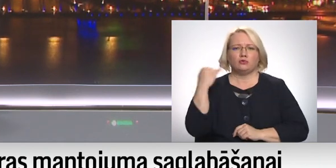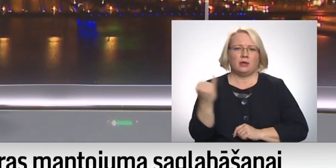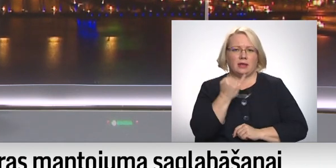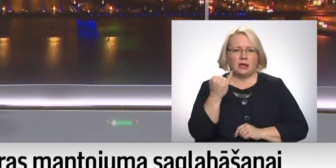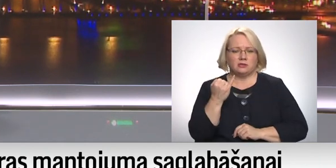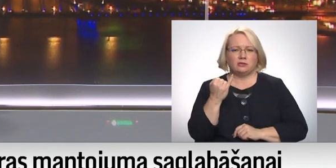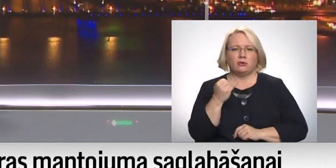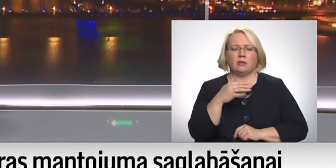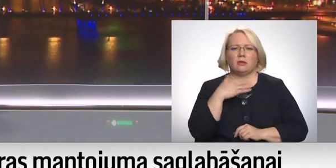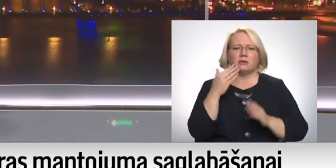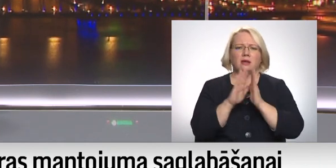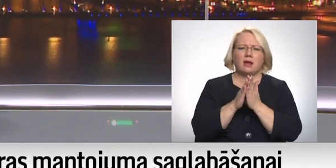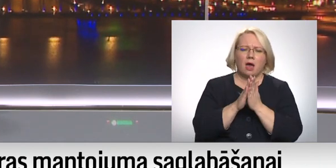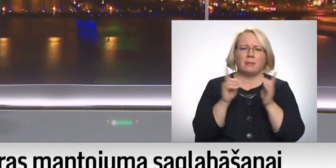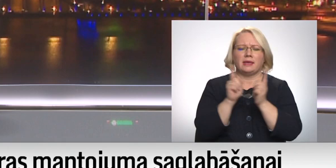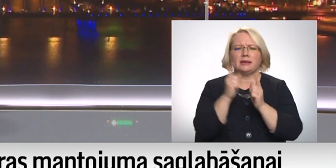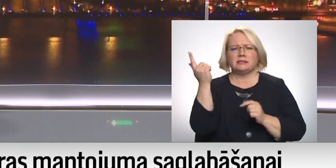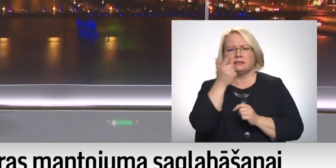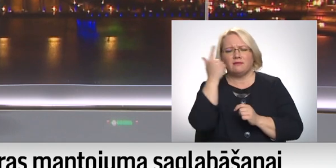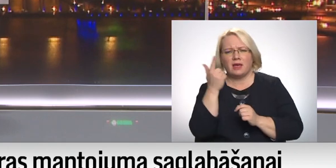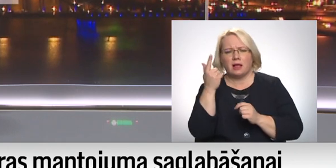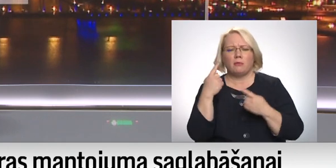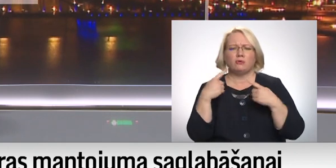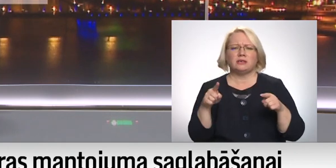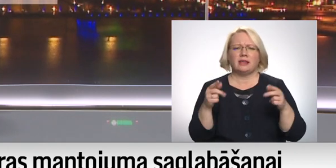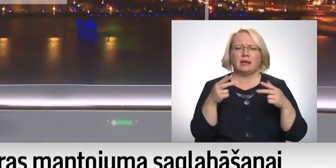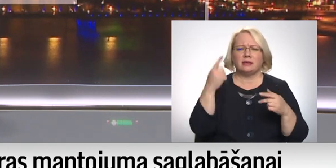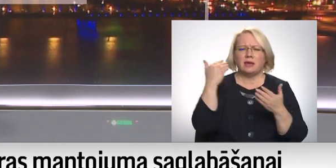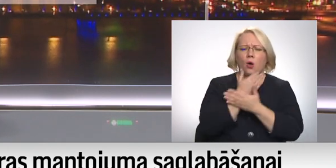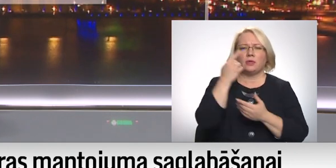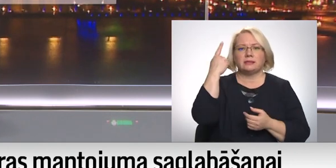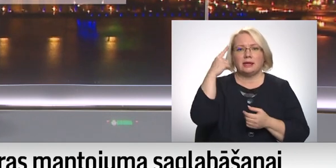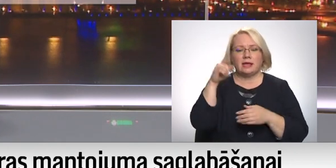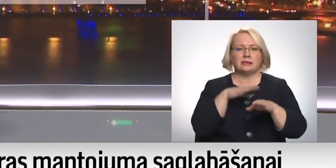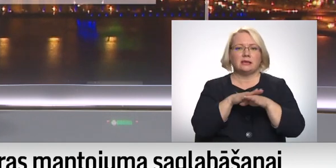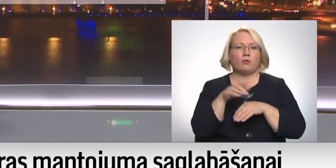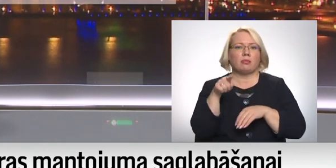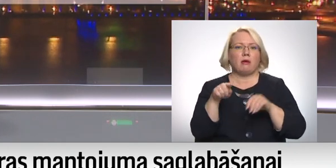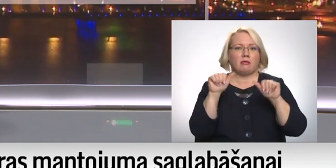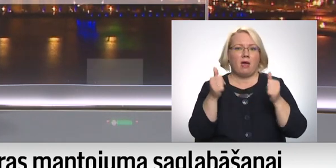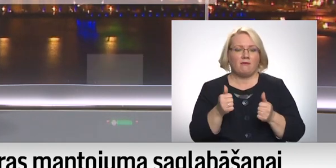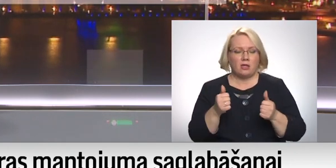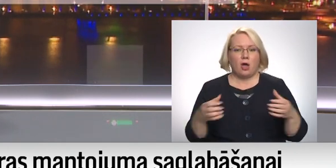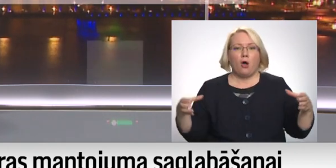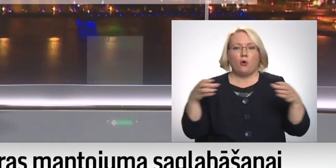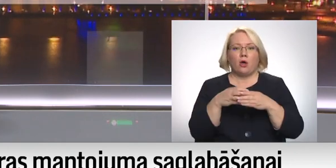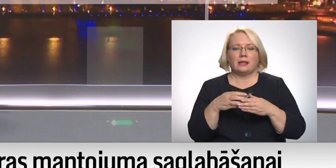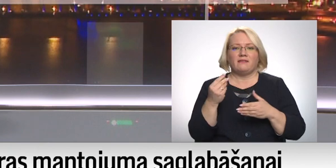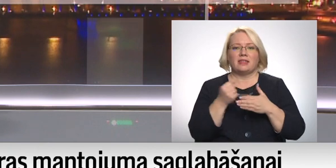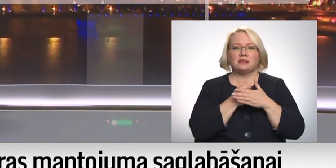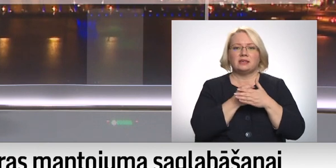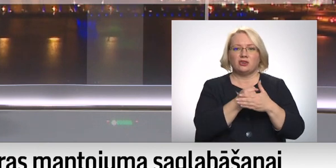Nevien-vien grāmat, īsfilma, mūzikas ieraksts un citas innovatīvas idejas īstenotas tieši šādi. Kolektīvās finansēšanas ceļu